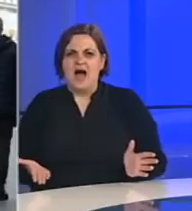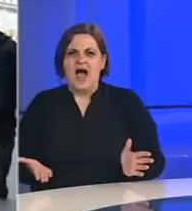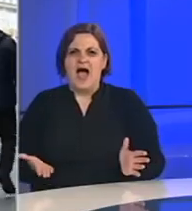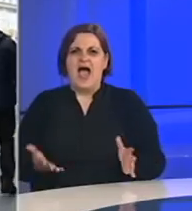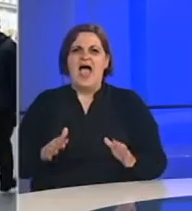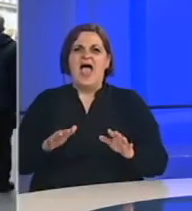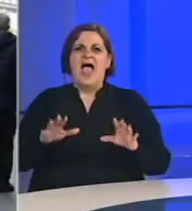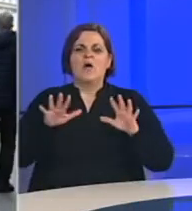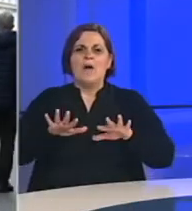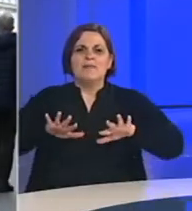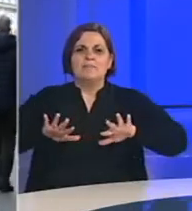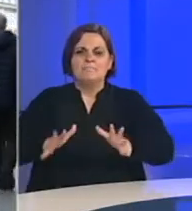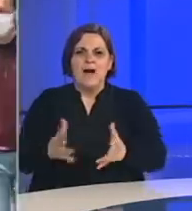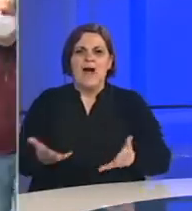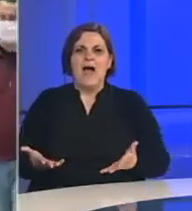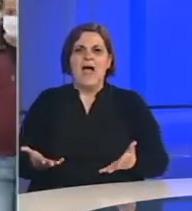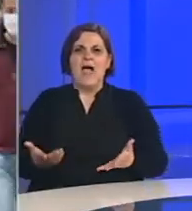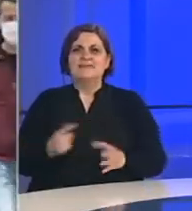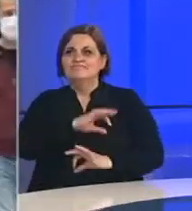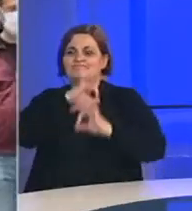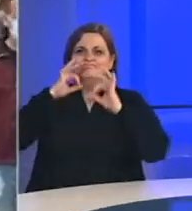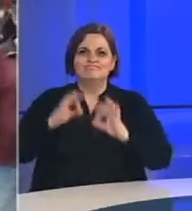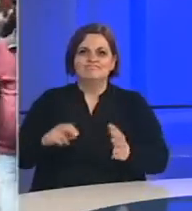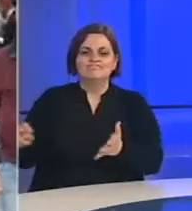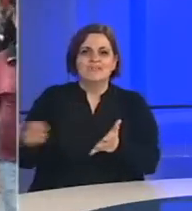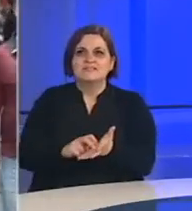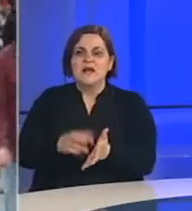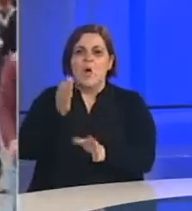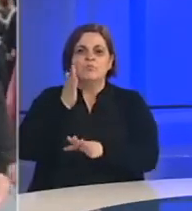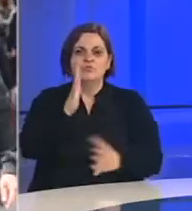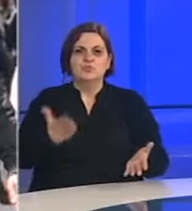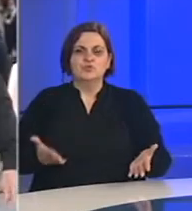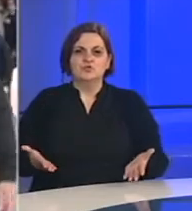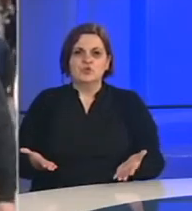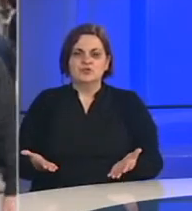napadi, panike, kao što je neizvijesnost, strah od budućnosti